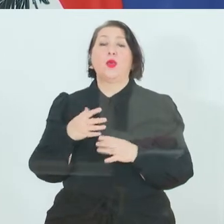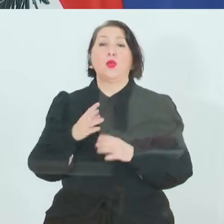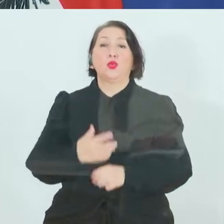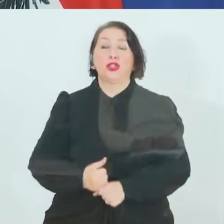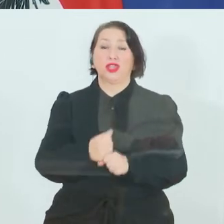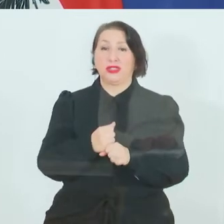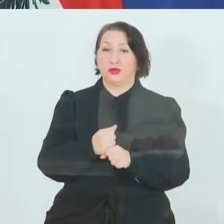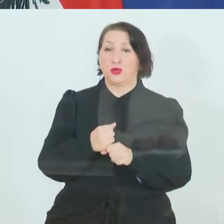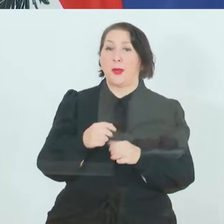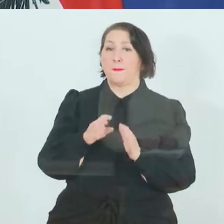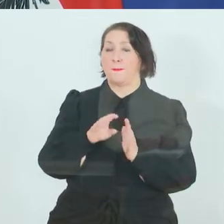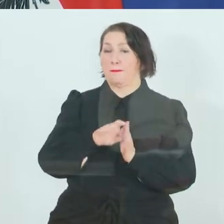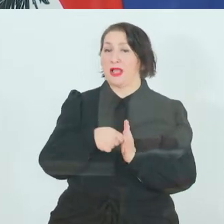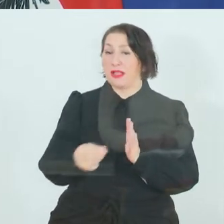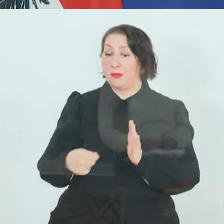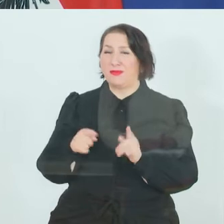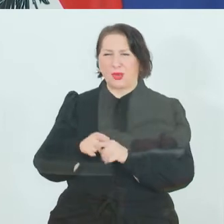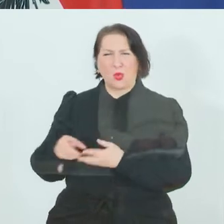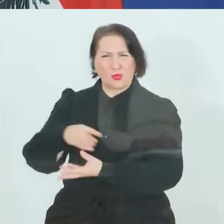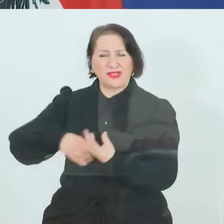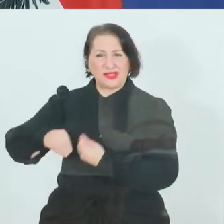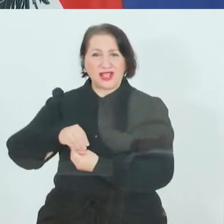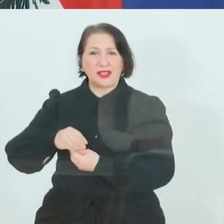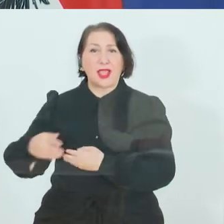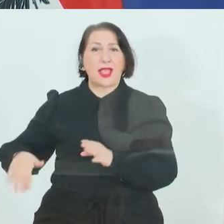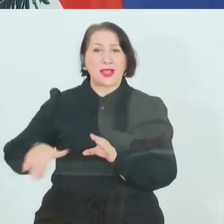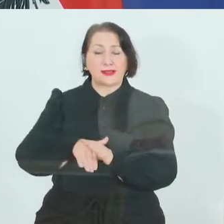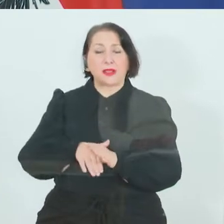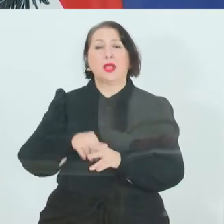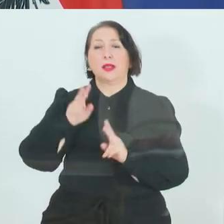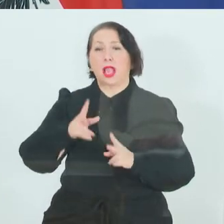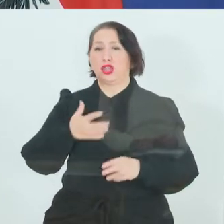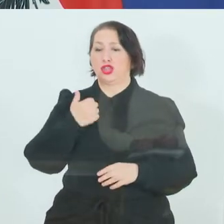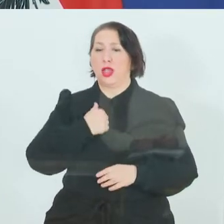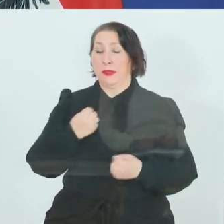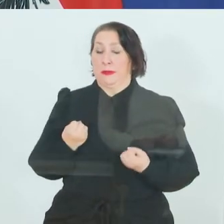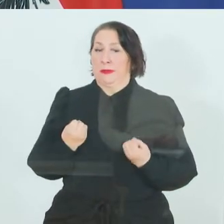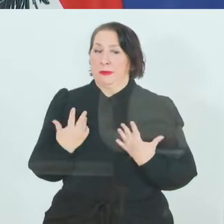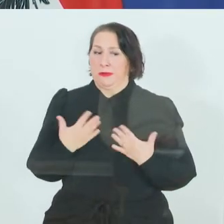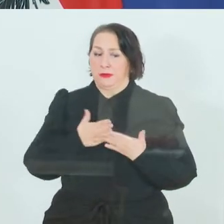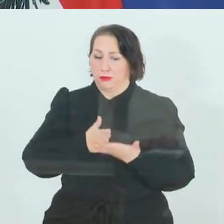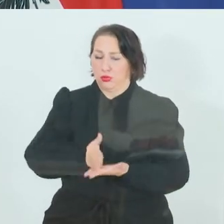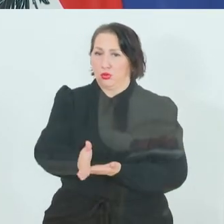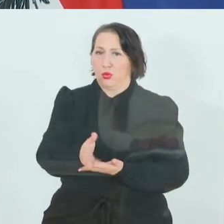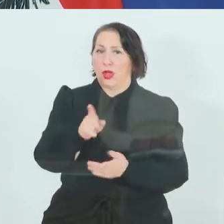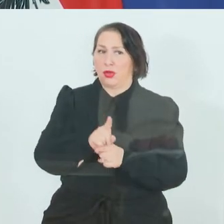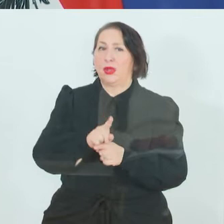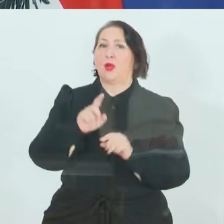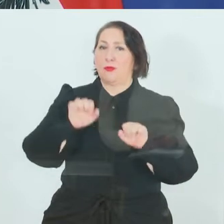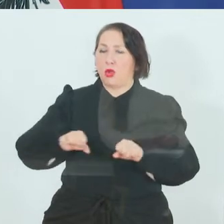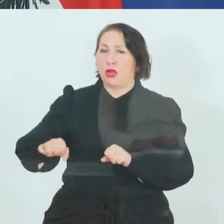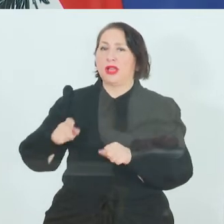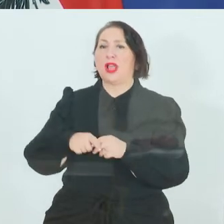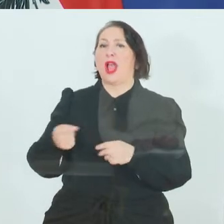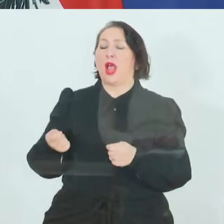Umsatzersatz ist es möglich, durch diese Zeit zu kommen und dann wieder, wenn es wieder möglich ist, auch aufzusperren und ihre